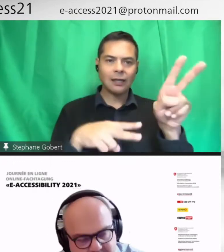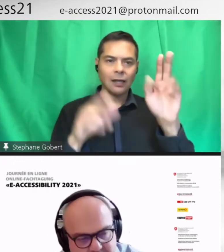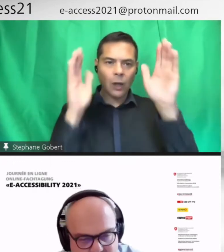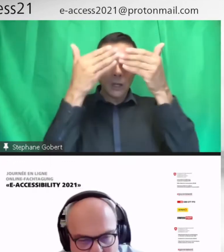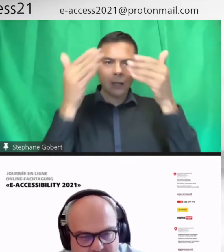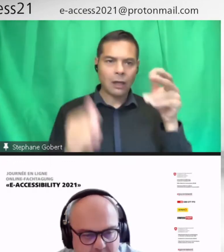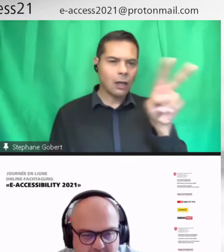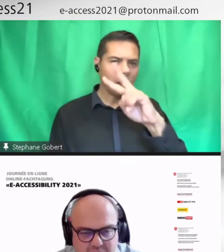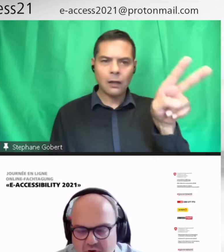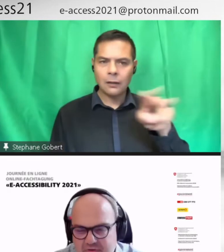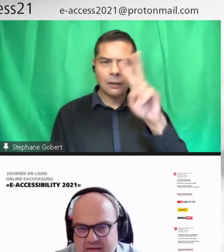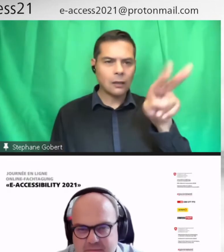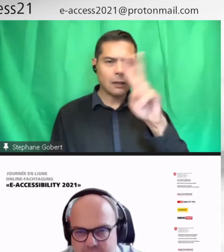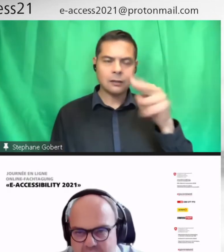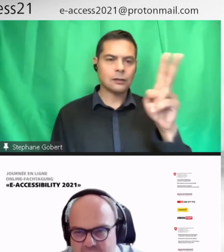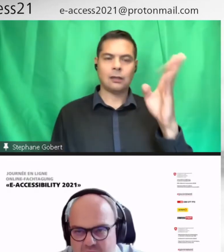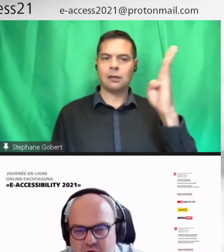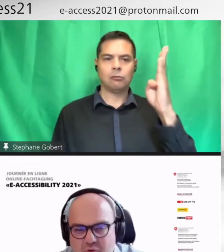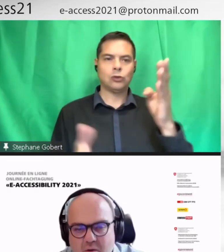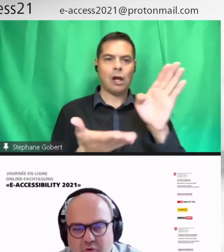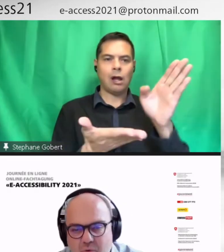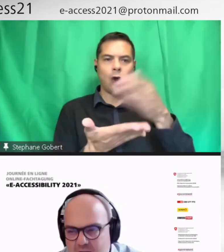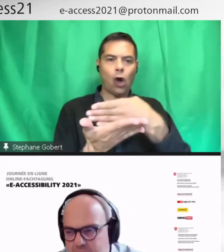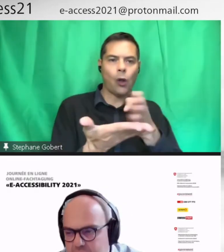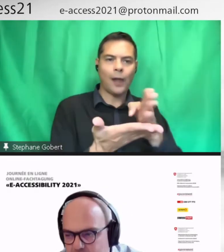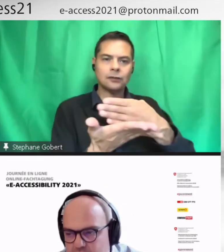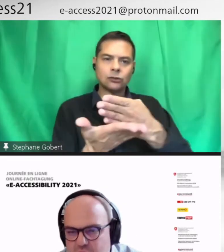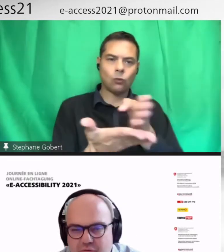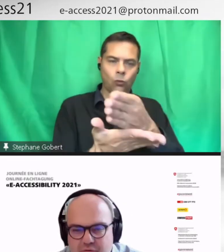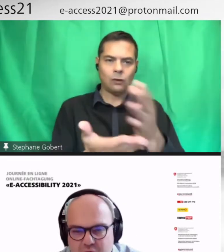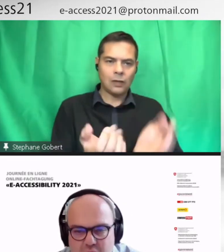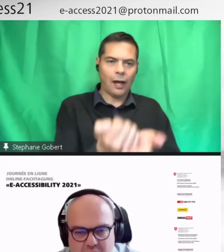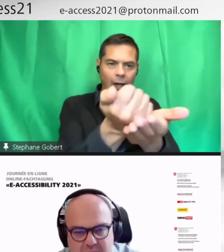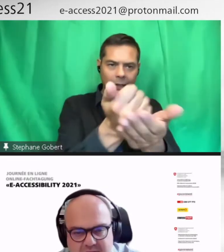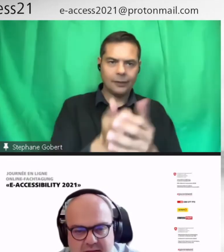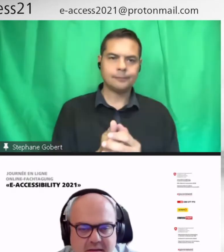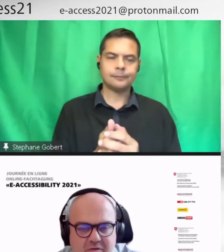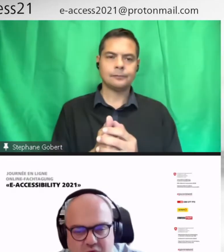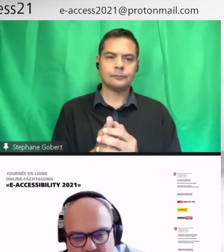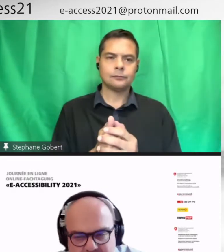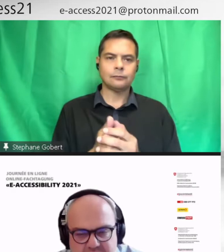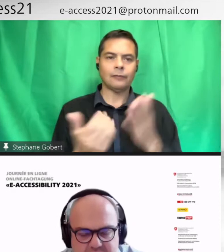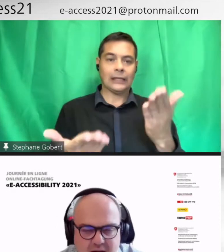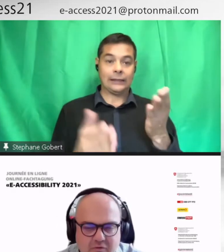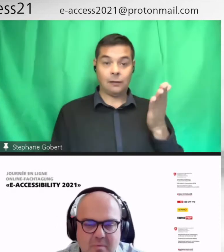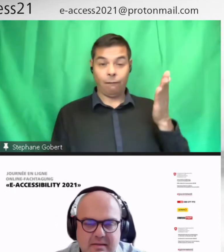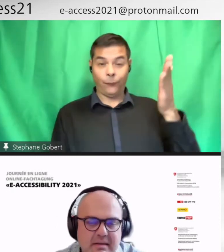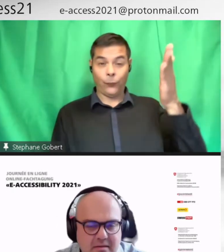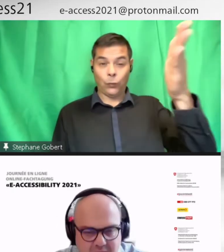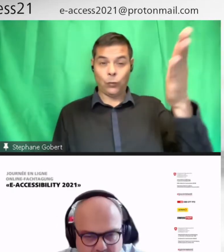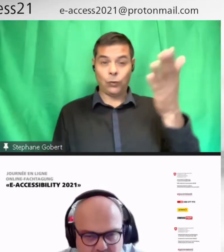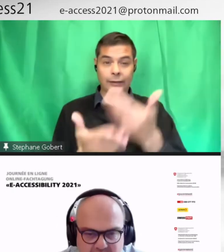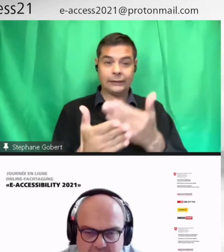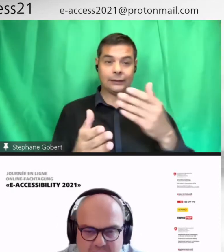auxquelles ils peuvent s'orienter. Donc, ce qu'on aura besoin dans le futur, c'est des outils informatiques, des